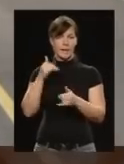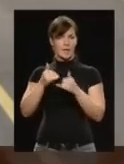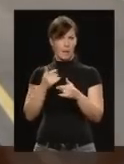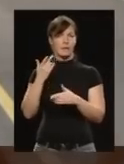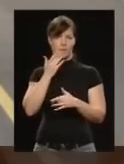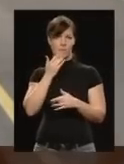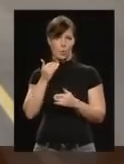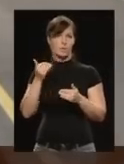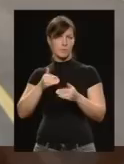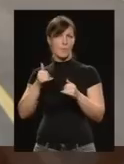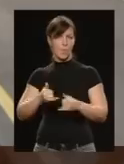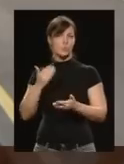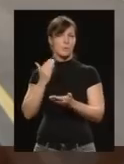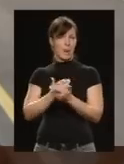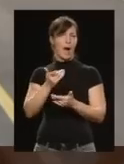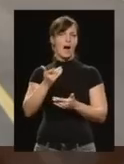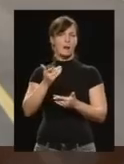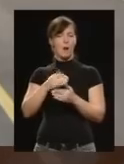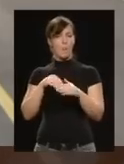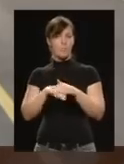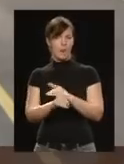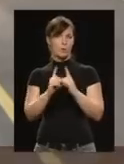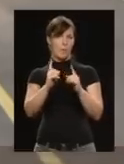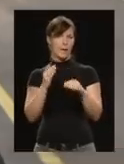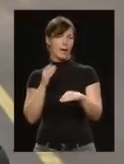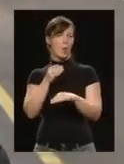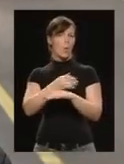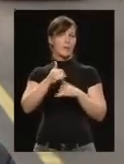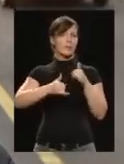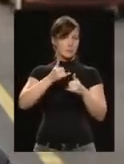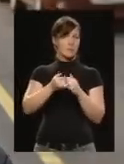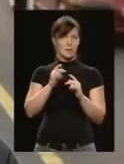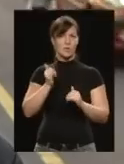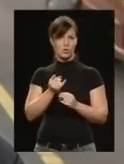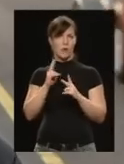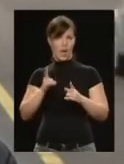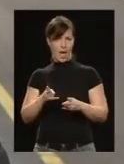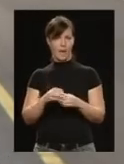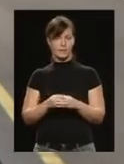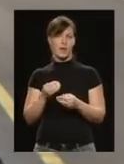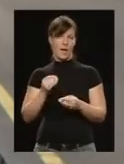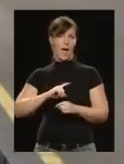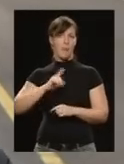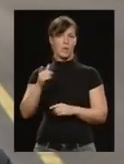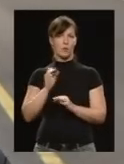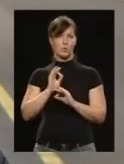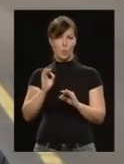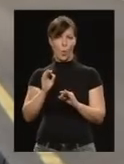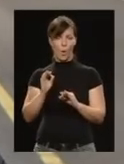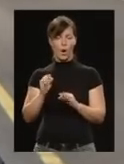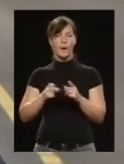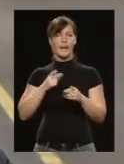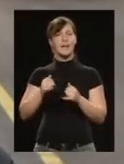számukra, azzal mehetnek a munkába, azzal mehetnek a metromegalógia és annyit metróval, ezért jó ez az infrastruktúra, és általában a kerékpáros